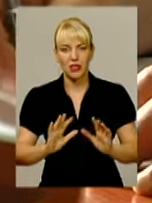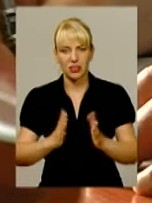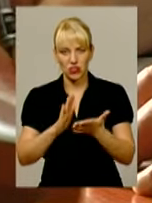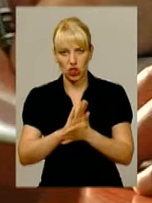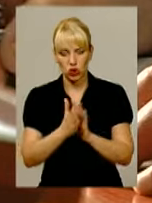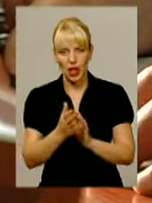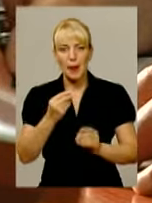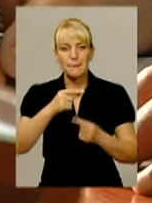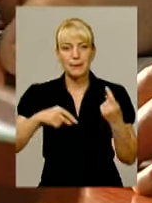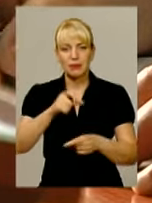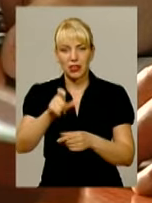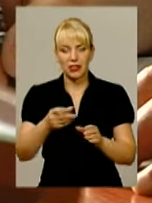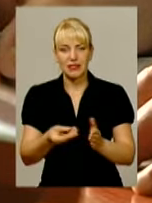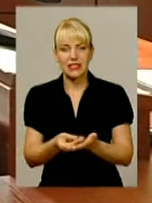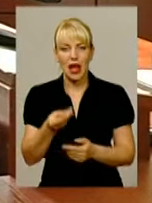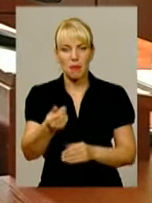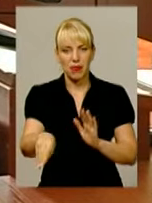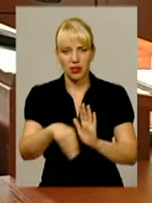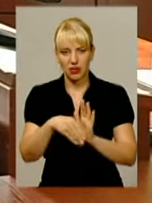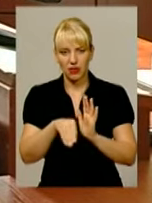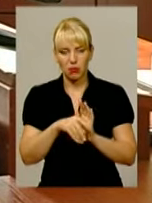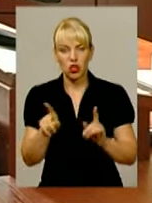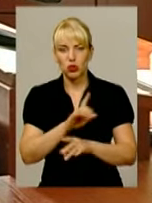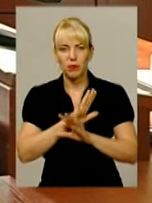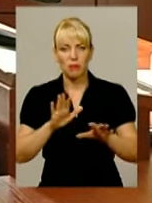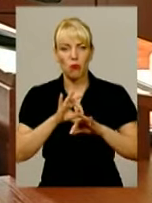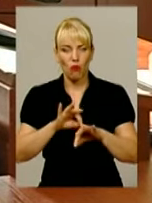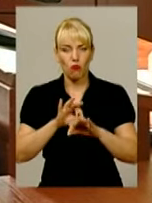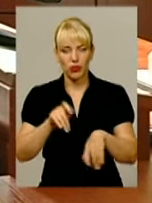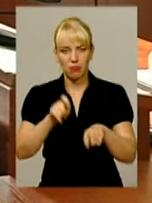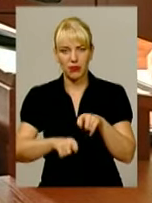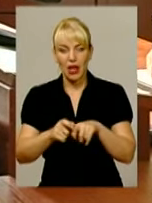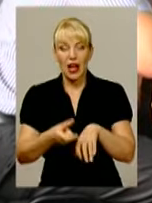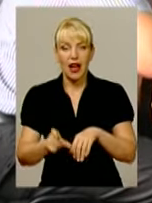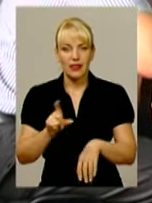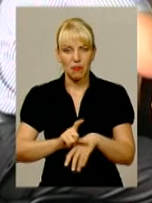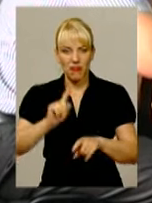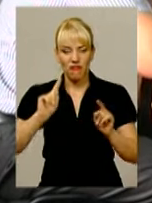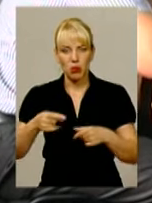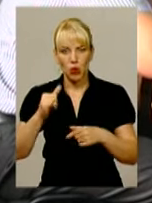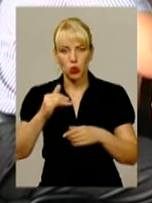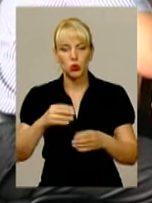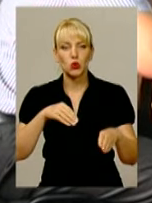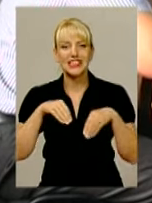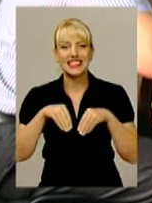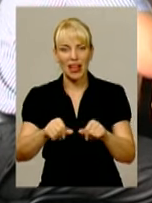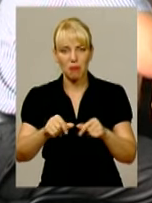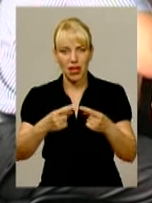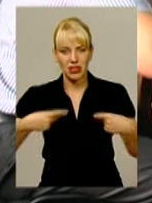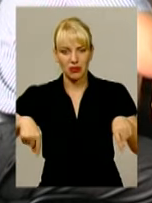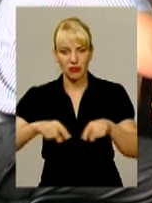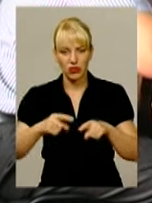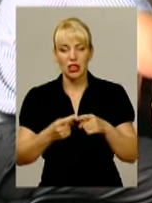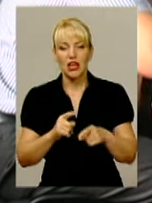заплатив за те, аби МНСник не проводив перевірки. А найбільші суми вимагають у сфері земельних відносин. Начальники відділів